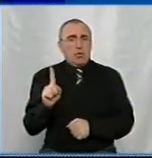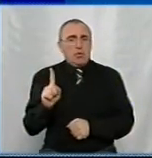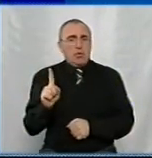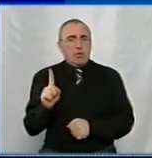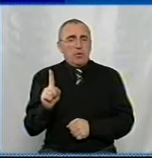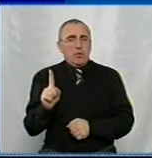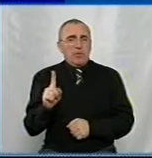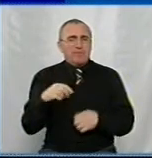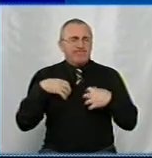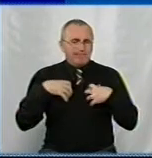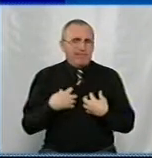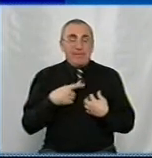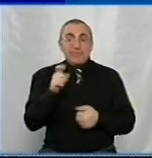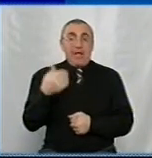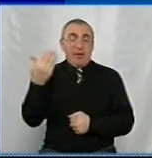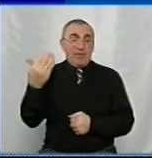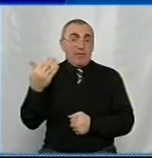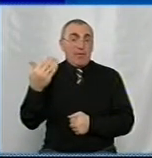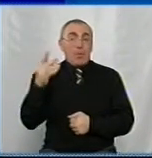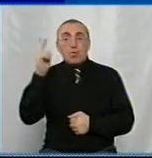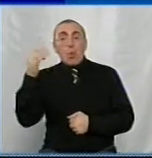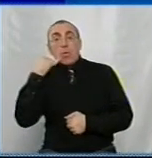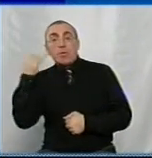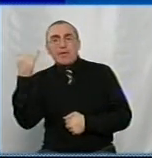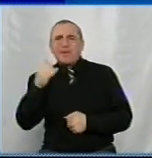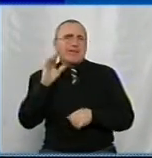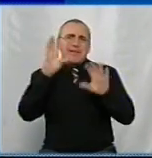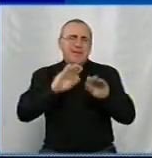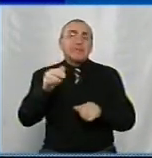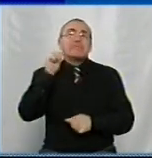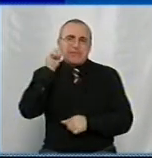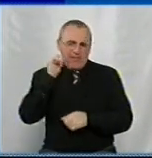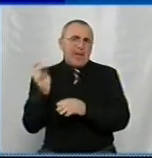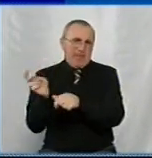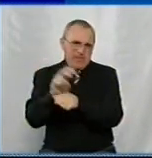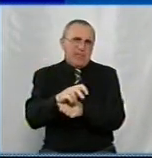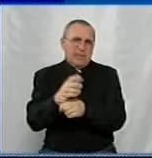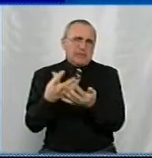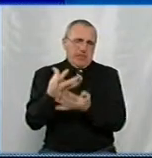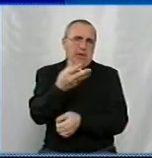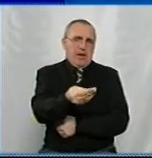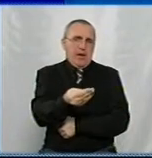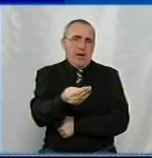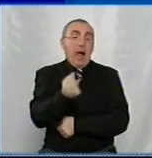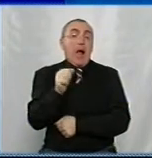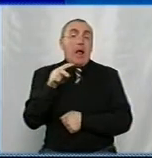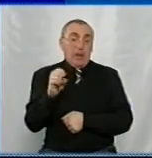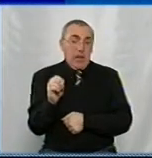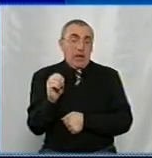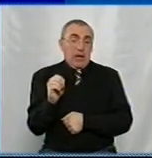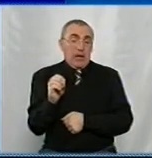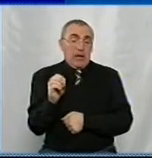прикро, коли за нього хтось телефонує, не відключай, він завтра прийде з плотики. Але він не приходить.